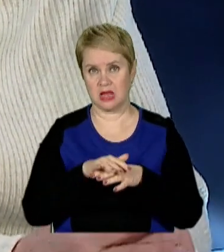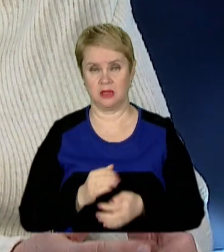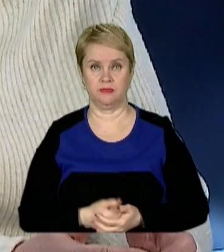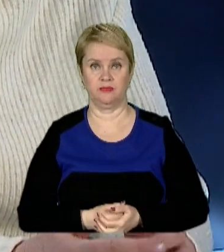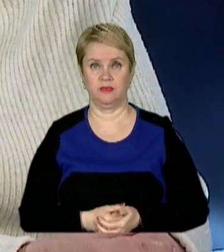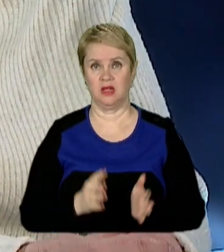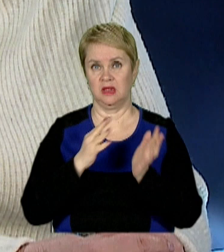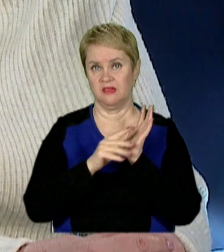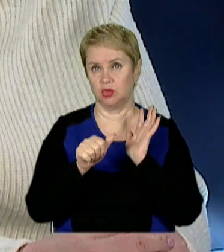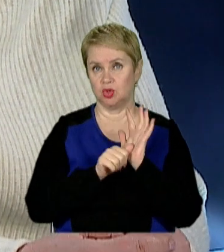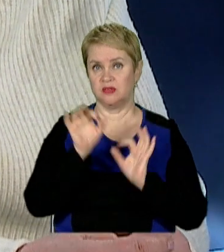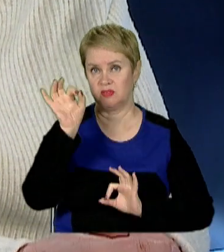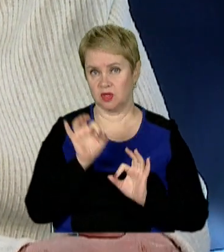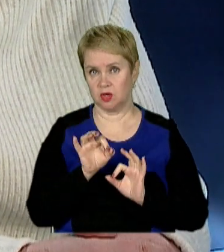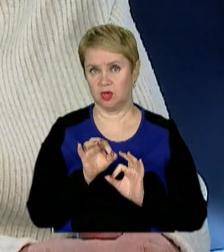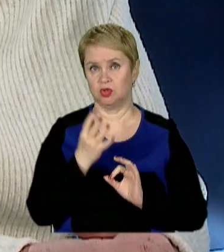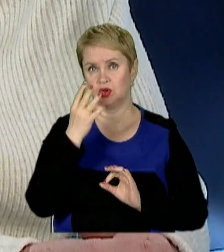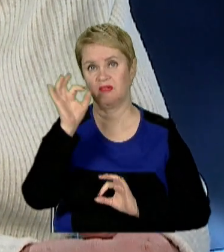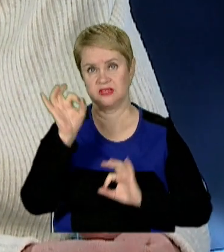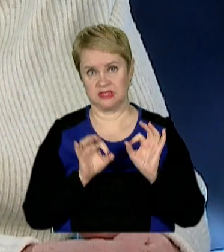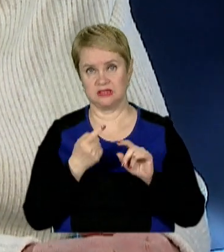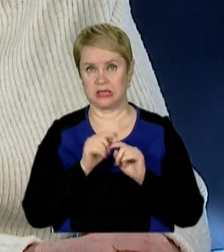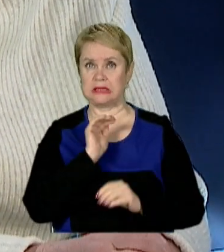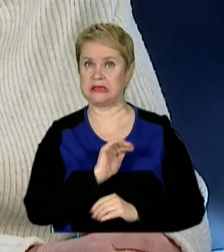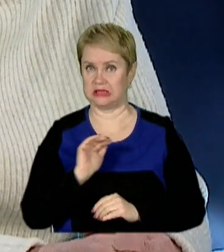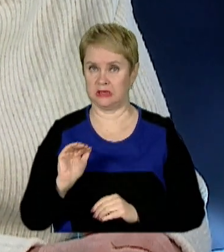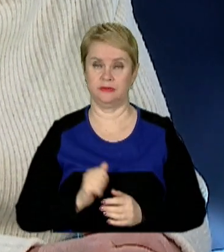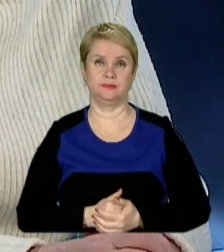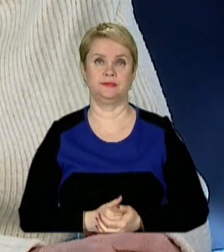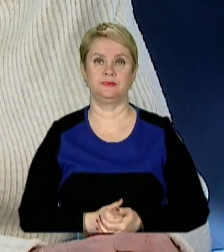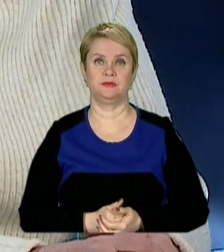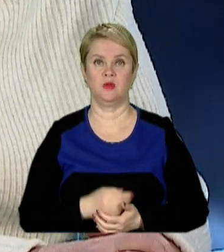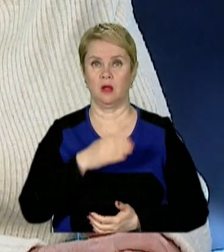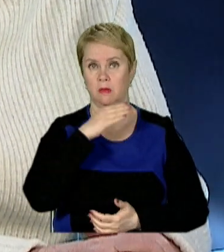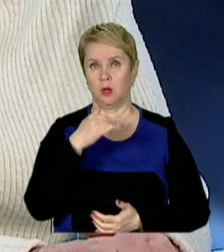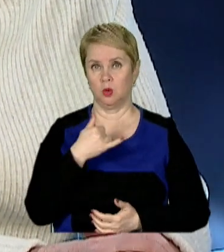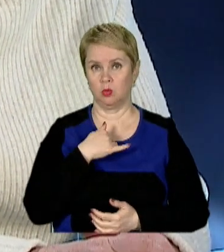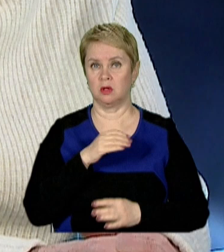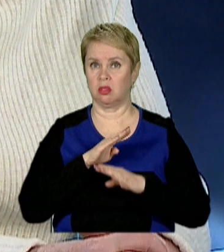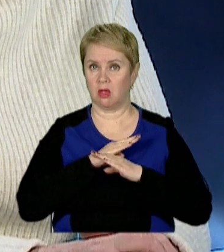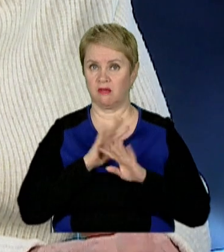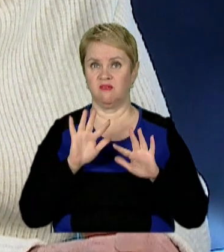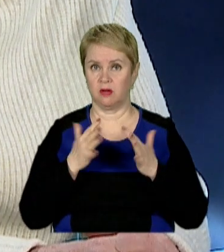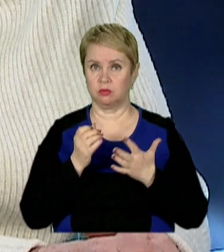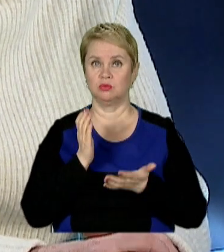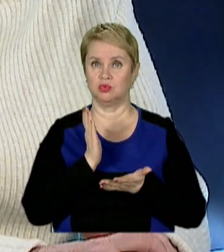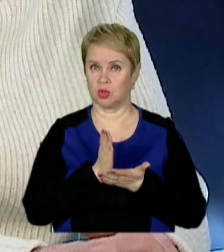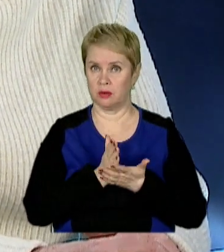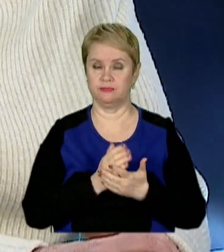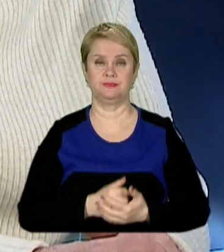96% і 4% – це діти. Багато у нас і летальних випадків ще.